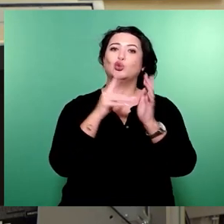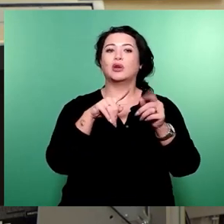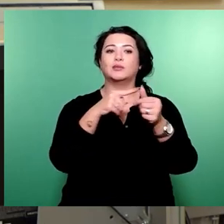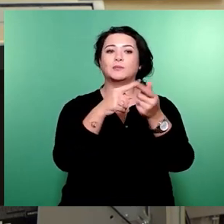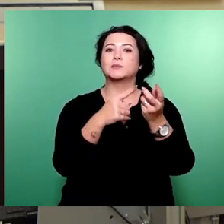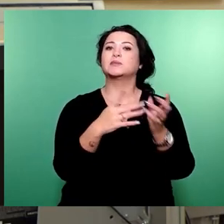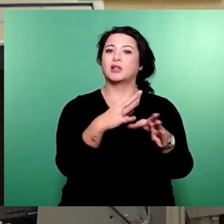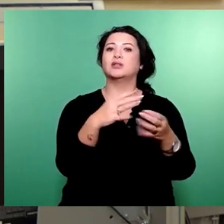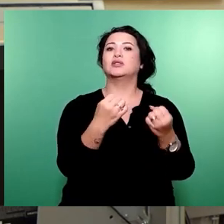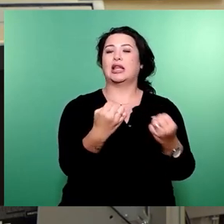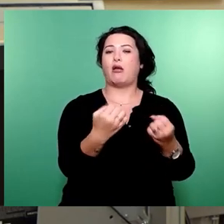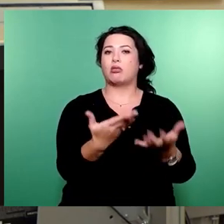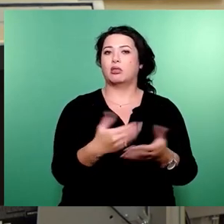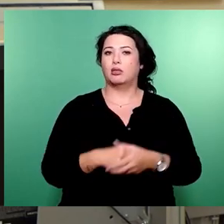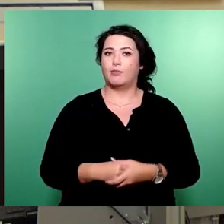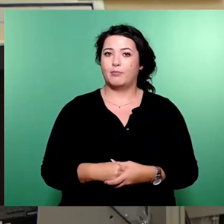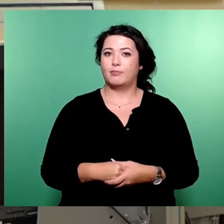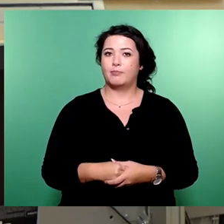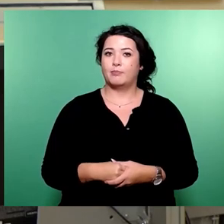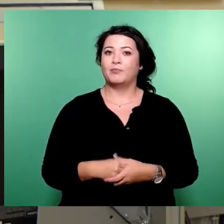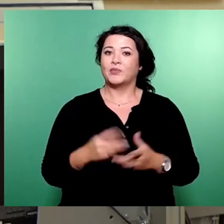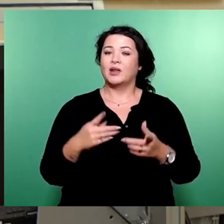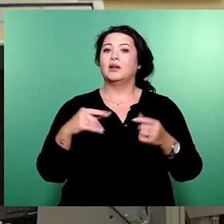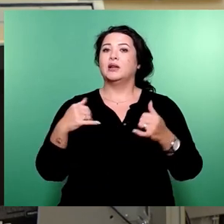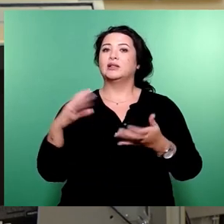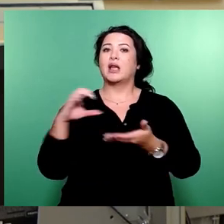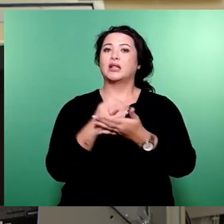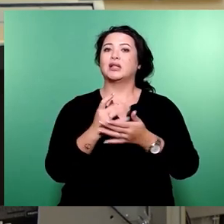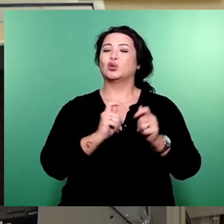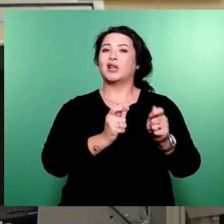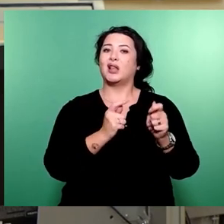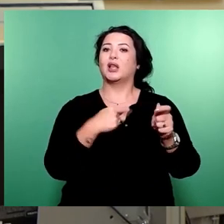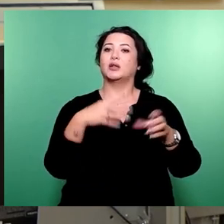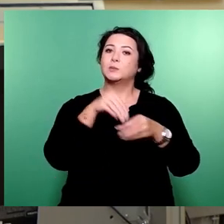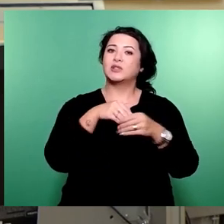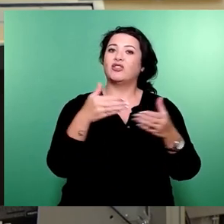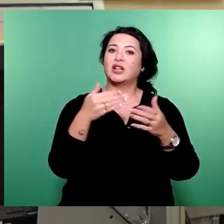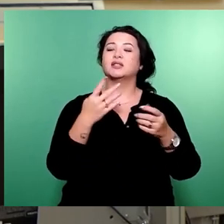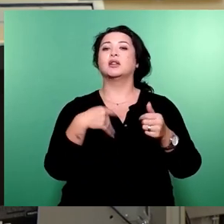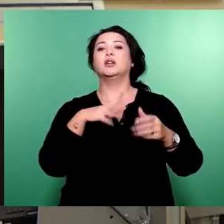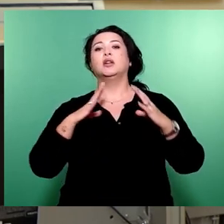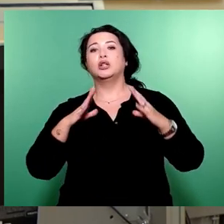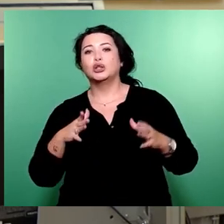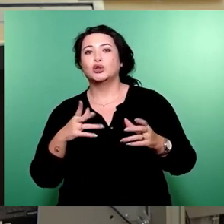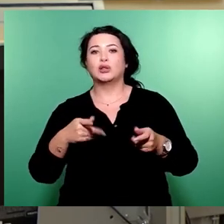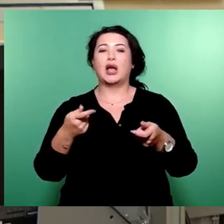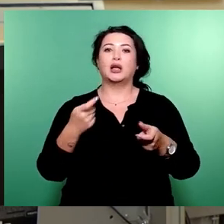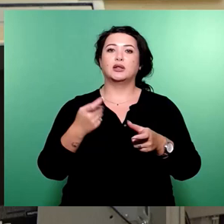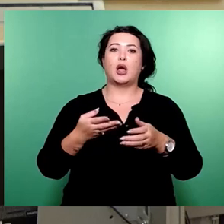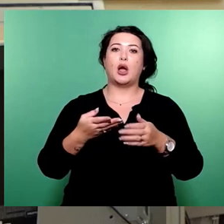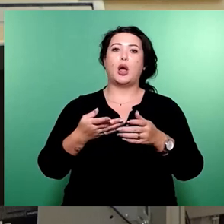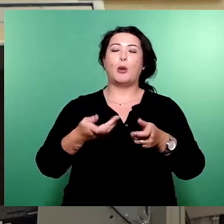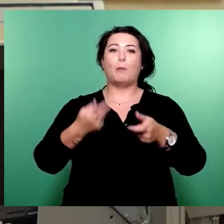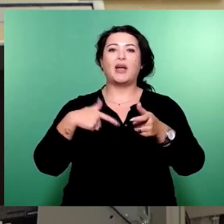Ja, mit dem vorliegenden Ersetzungsantrag werden für die Bereiche Soziales, Gleichstellung und Gesundheitsprävention, die möchte ich hier mal rauspicken, in etwa